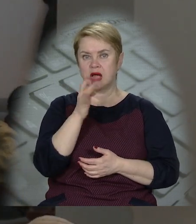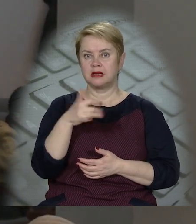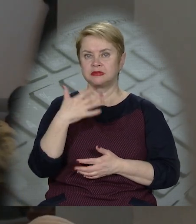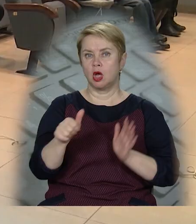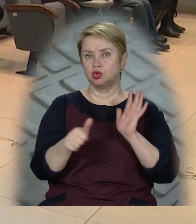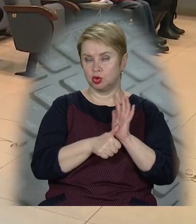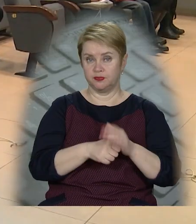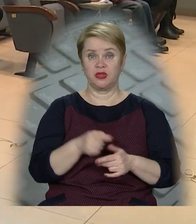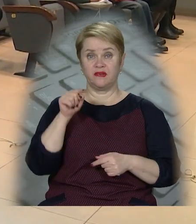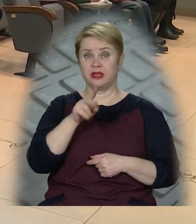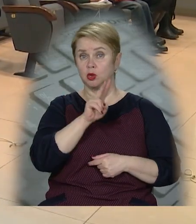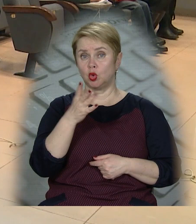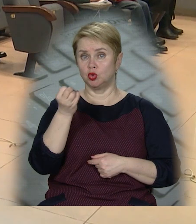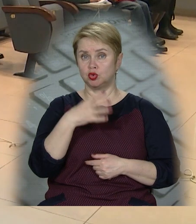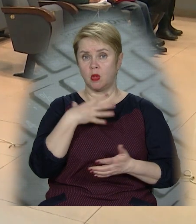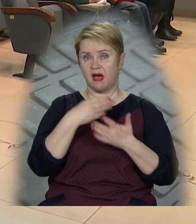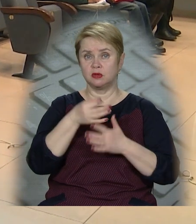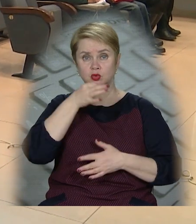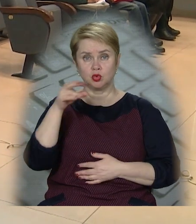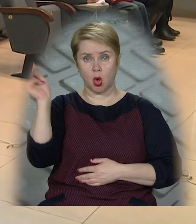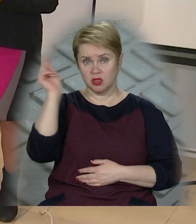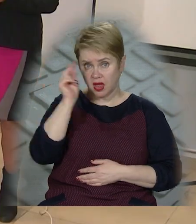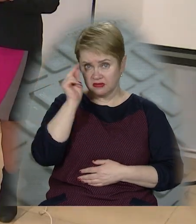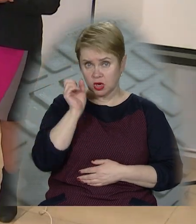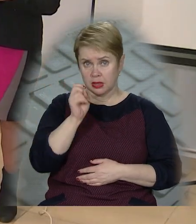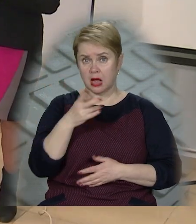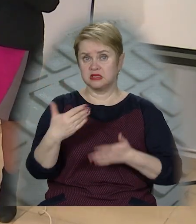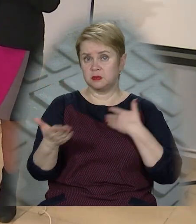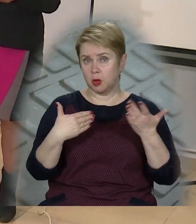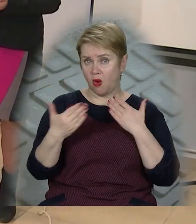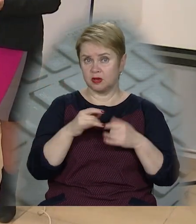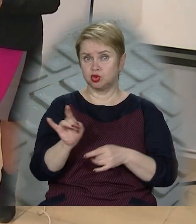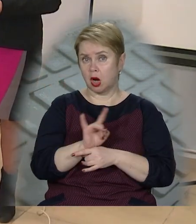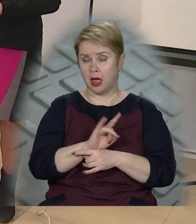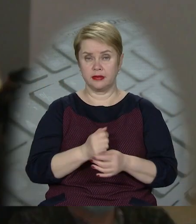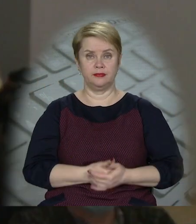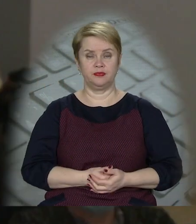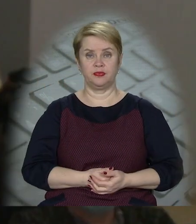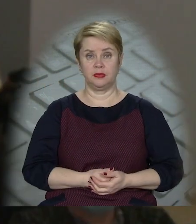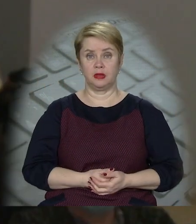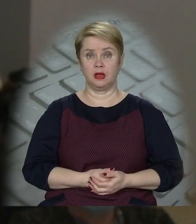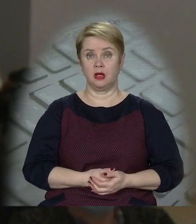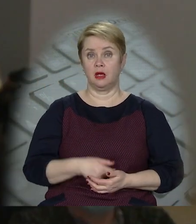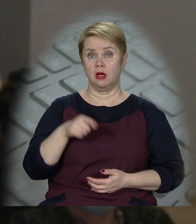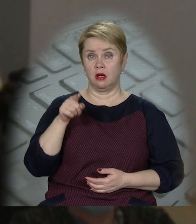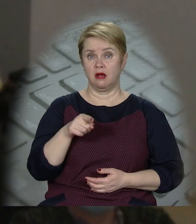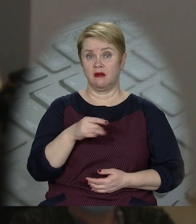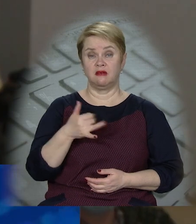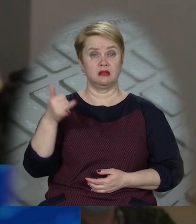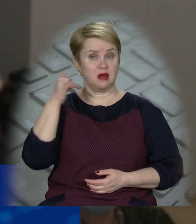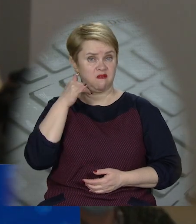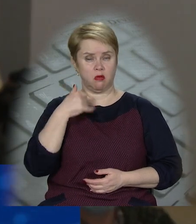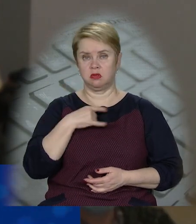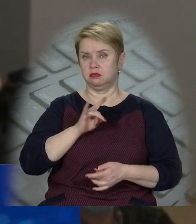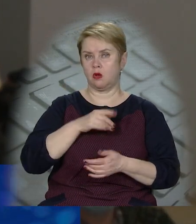56. Втім, дехто вже на власному досвіді навчився, як спілкуватися з шахраями. Ви від мене нічого не візьмете. До